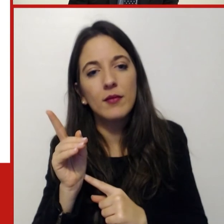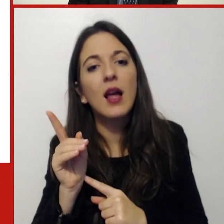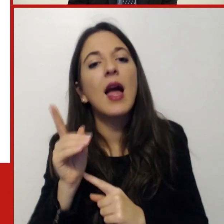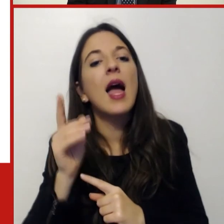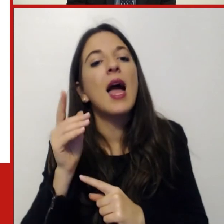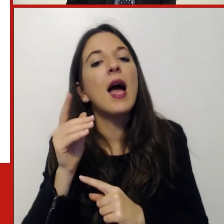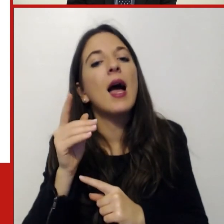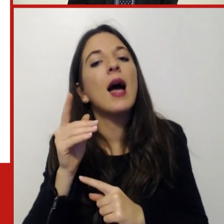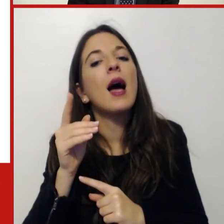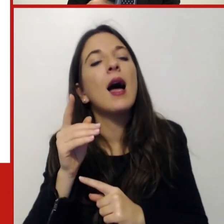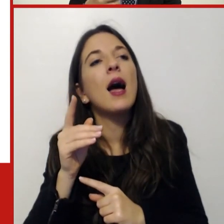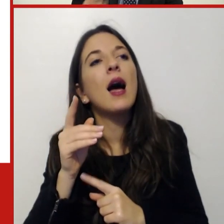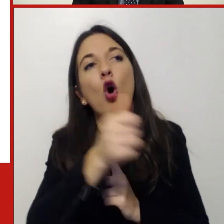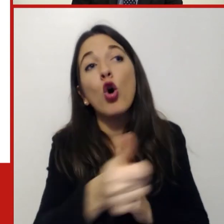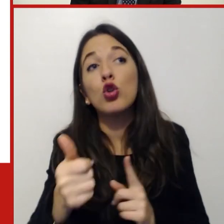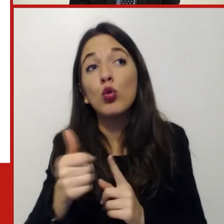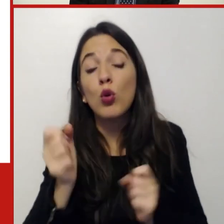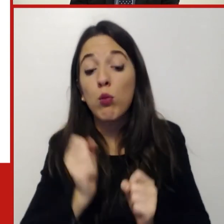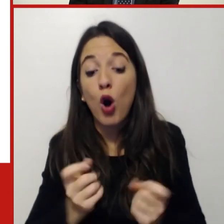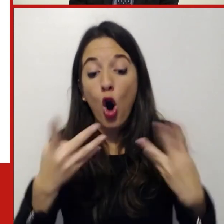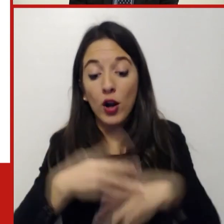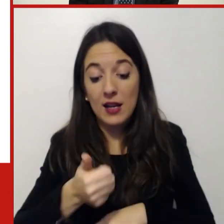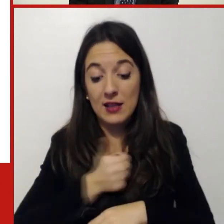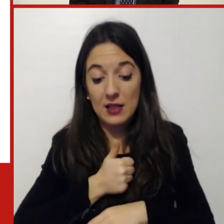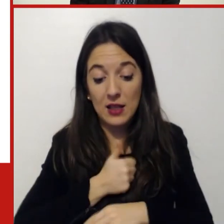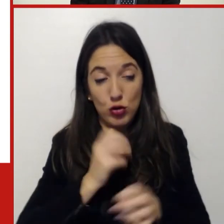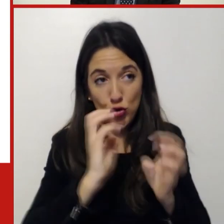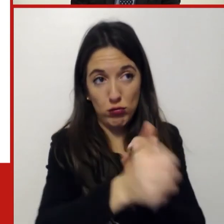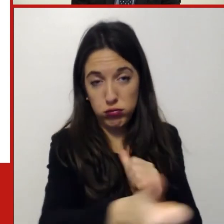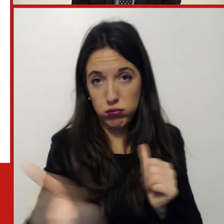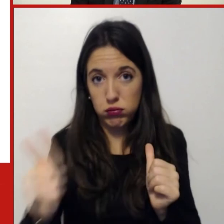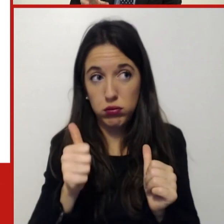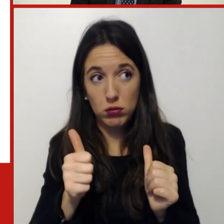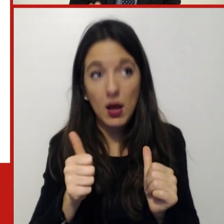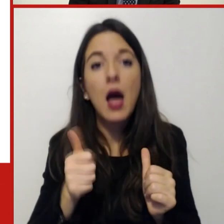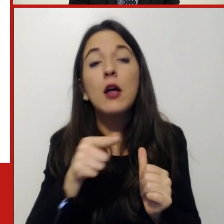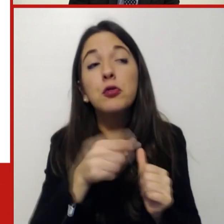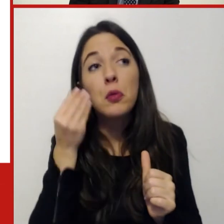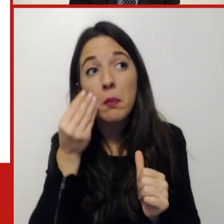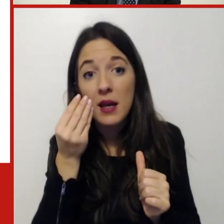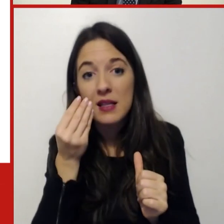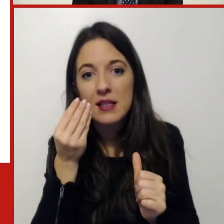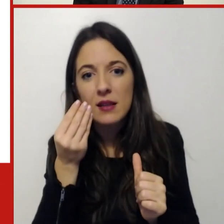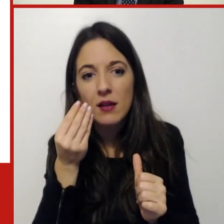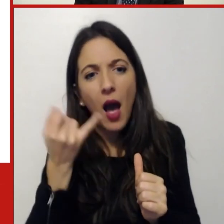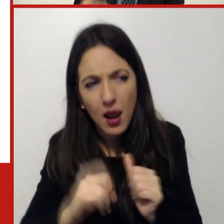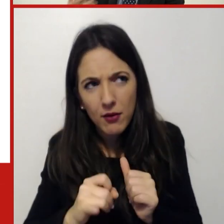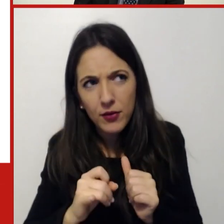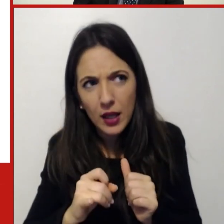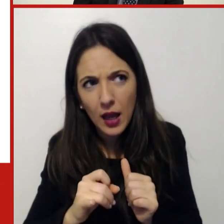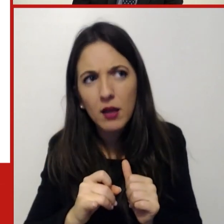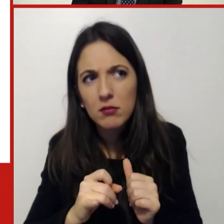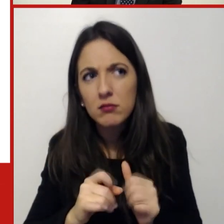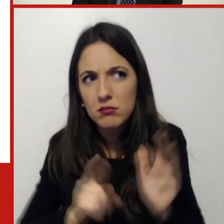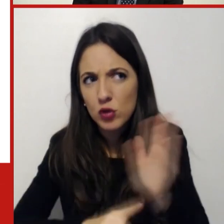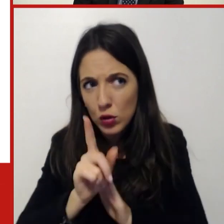capacità dei singoli di auto organizzarsi quindi pianificare tra i colleghi giorni le attività da svolgere in presenza e soprattutto cosa possono fare le aziende per favorire